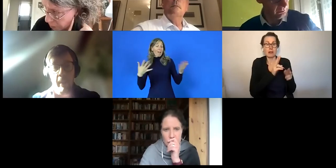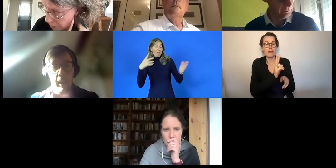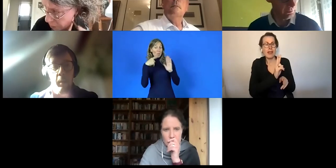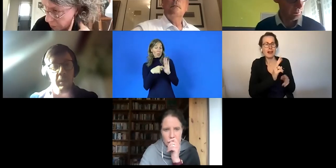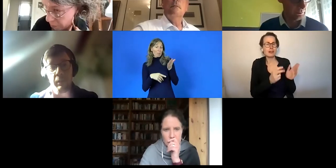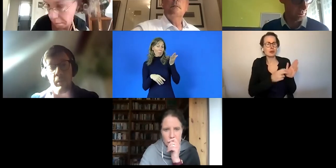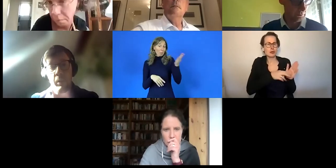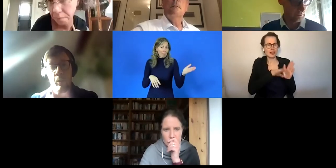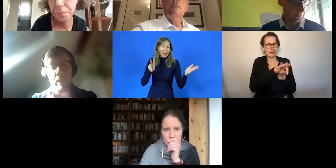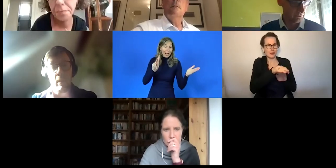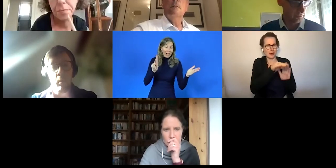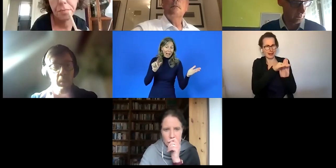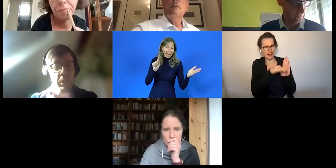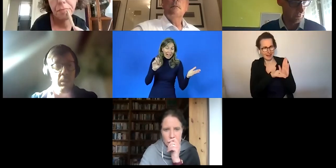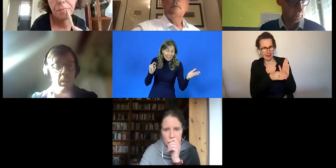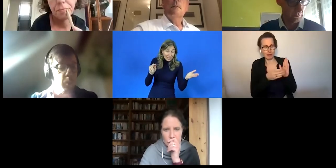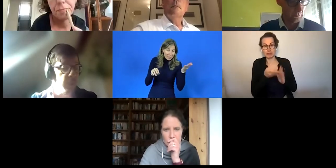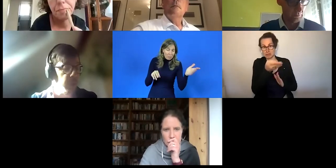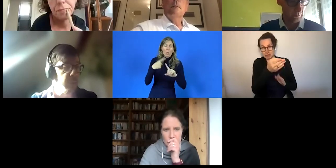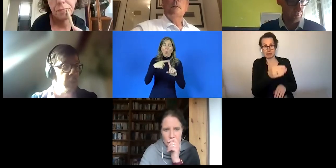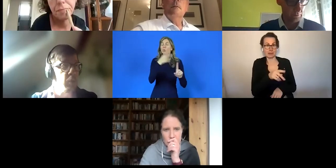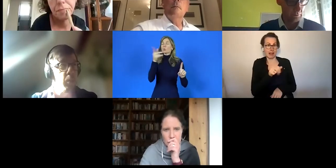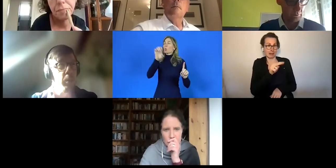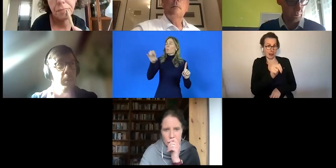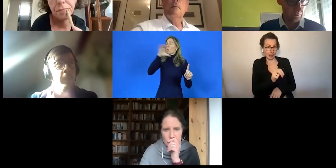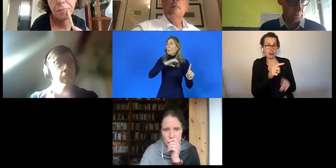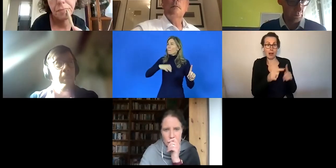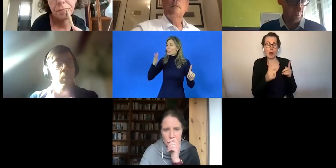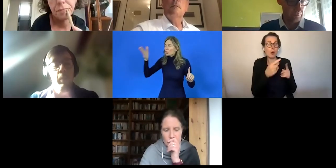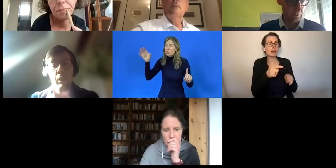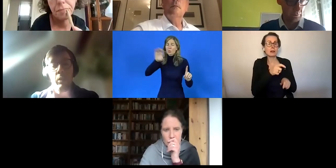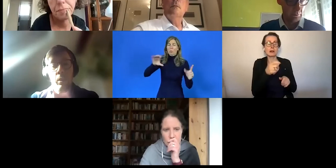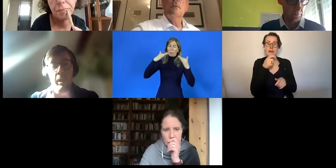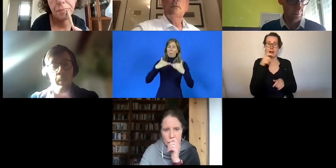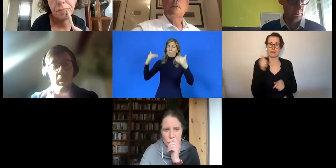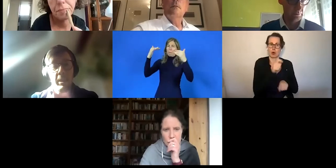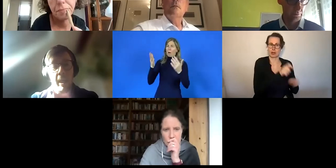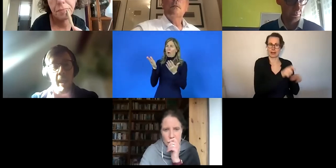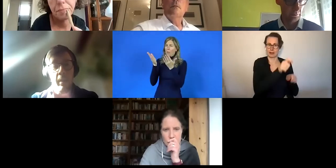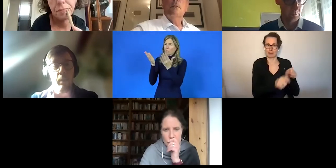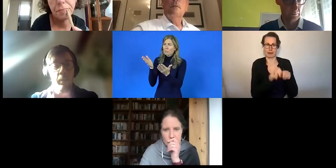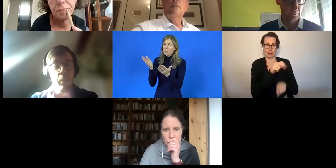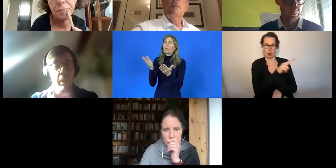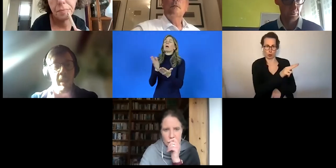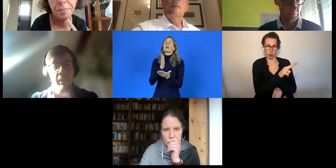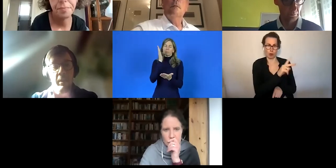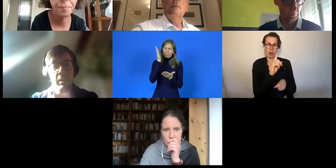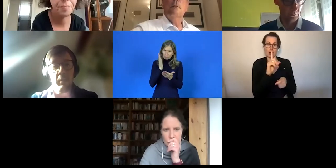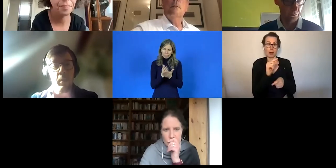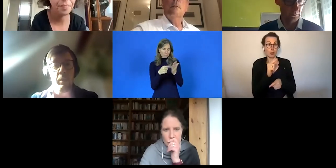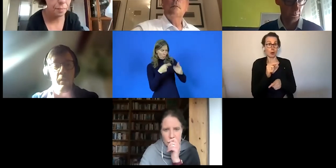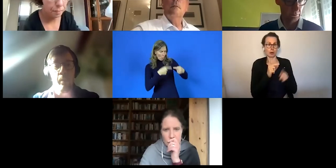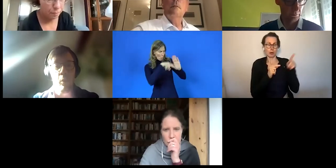die dann den Politikgestaltern wie Katrin hier zum Beispiel, aber auch anderen Politikerinnen und Politikern